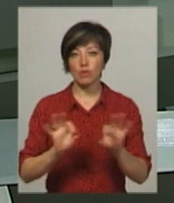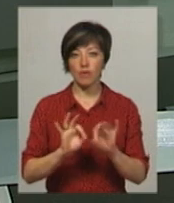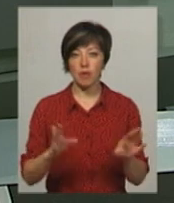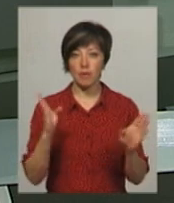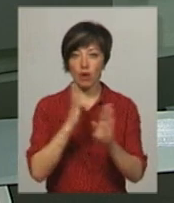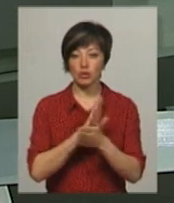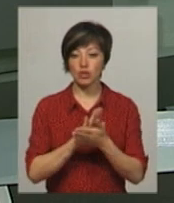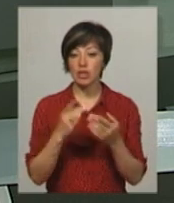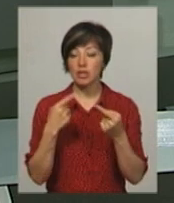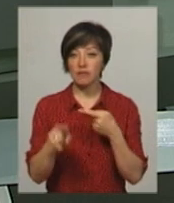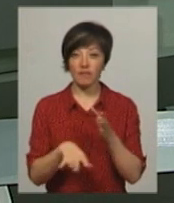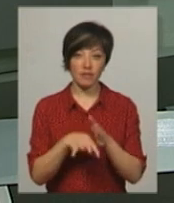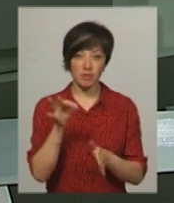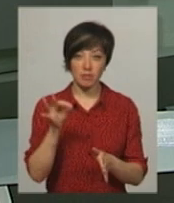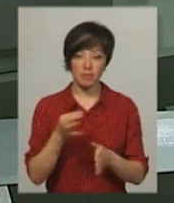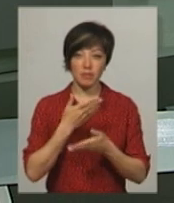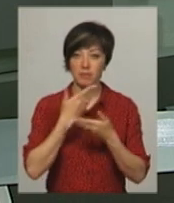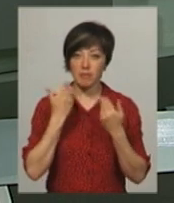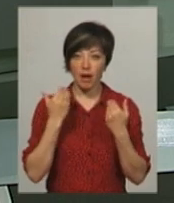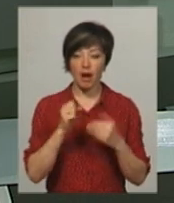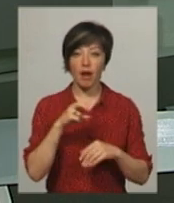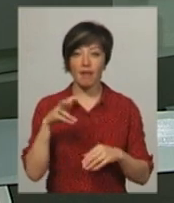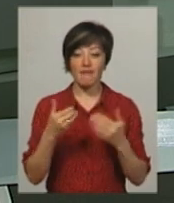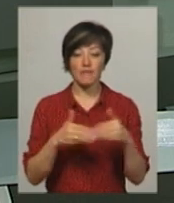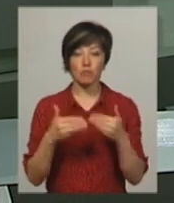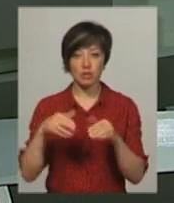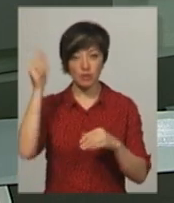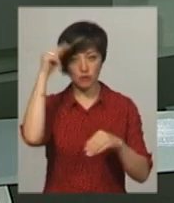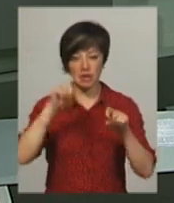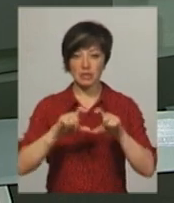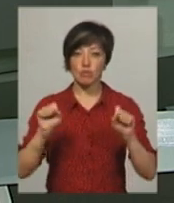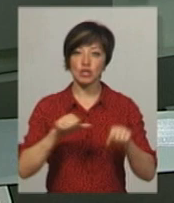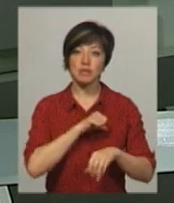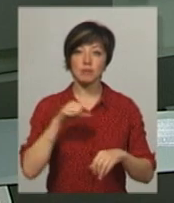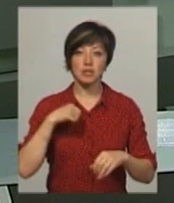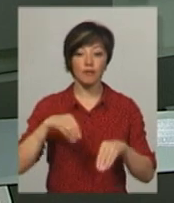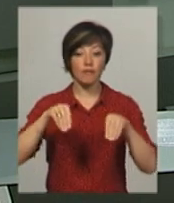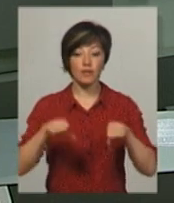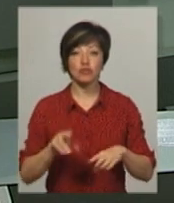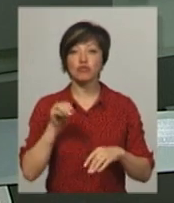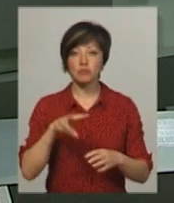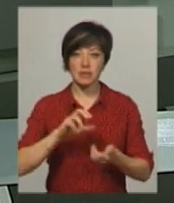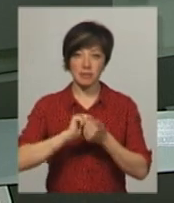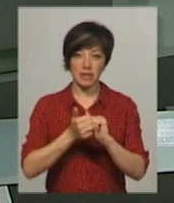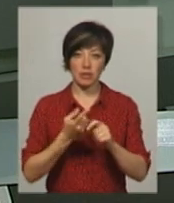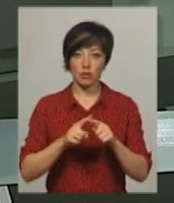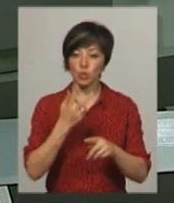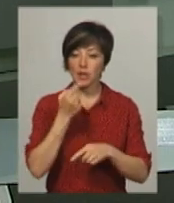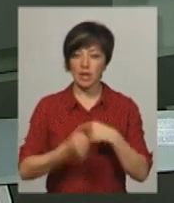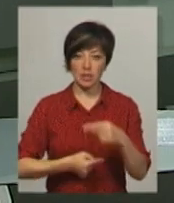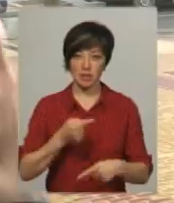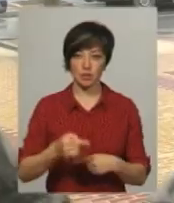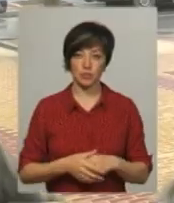екологічної альтернативи запускання кульок немає. Проте випускники навчальних закладів можуть самостійно вирішити, чим замінити цю традицію.